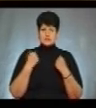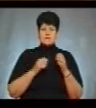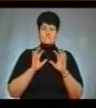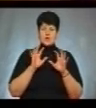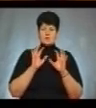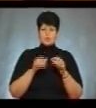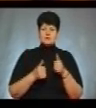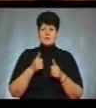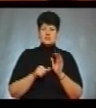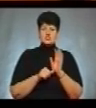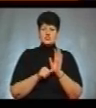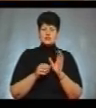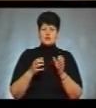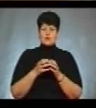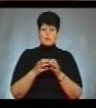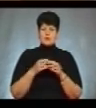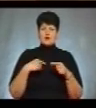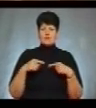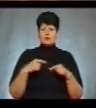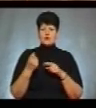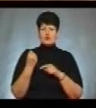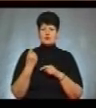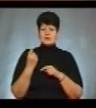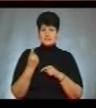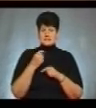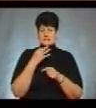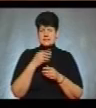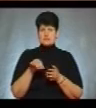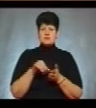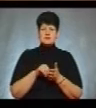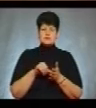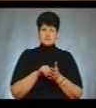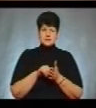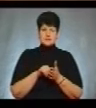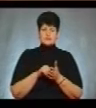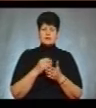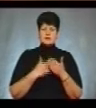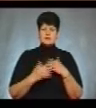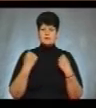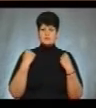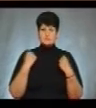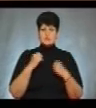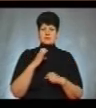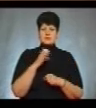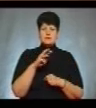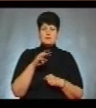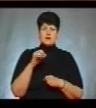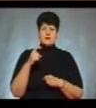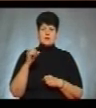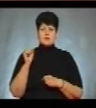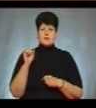змагалися 6 команд, а у футболі – 11, повідомив представник Тернопільського центру «Інваспорт» Сергій Михайлів.